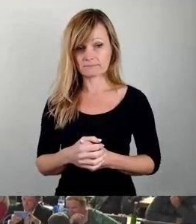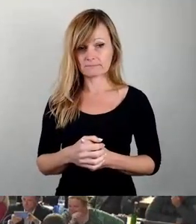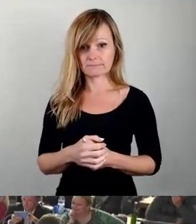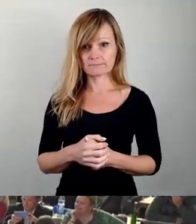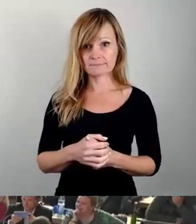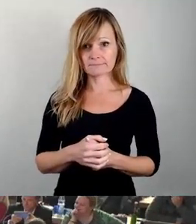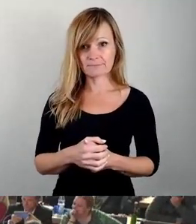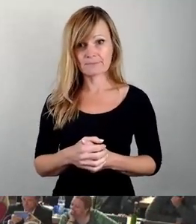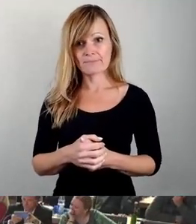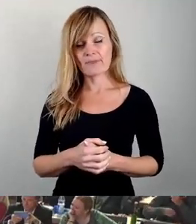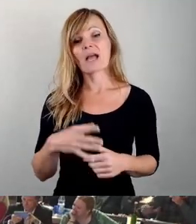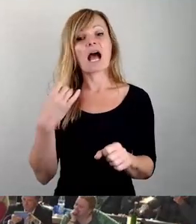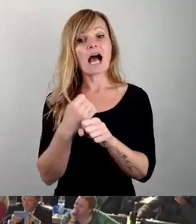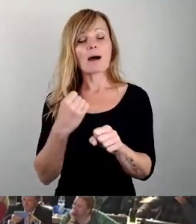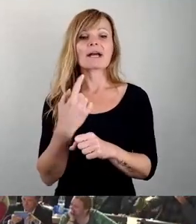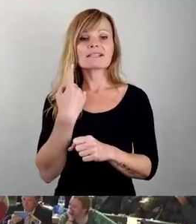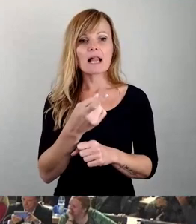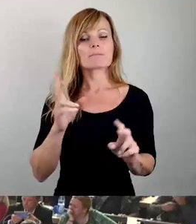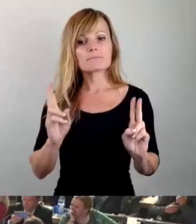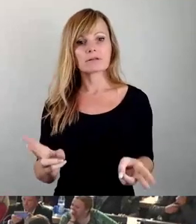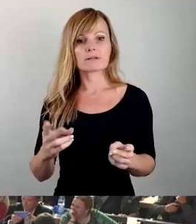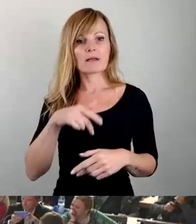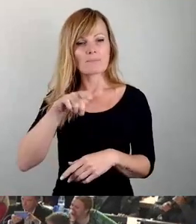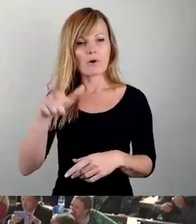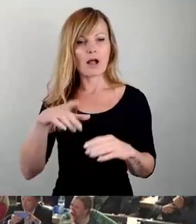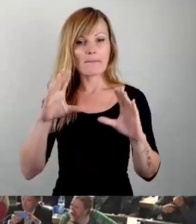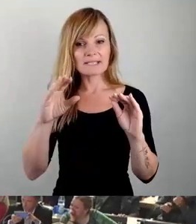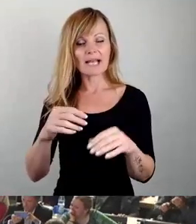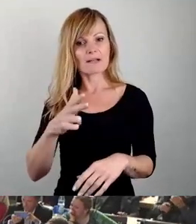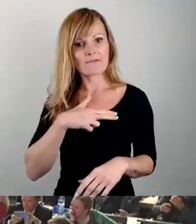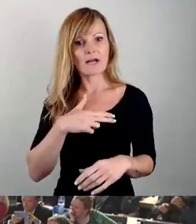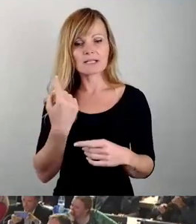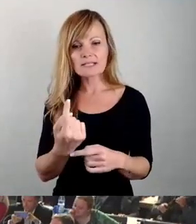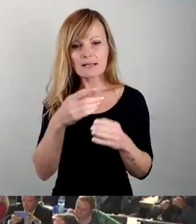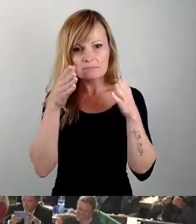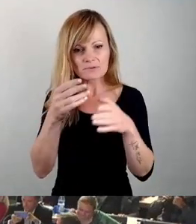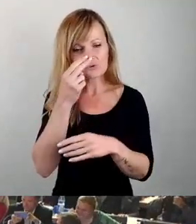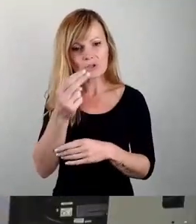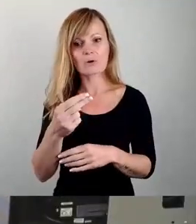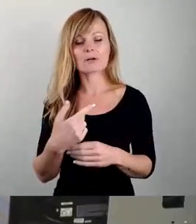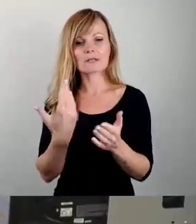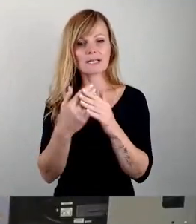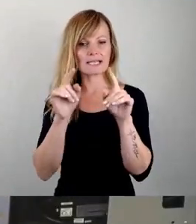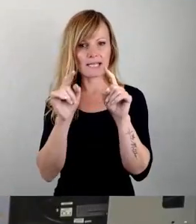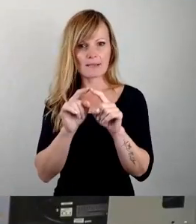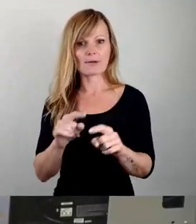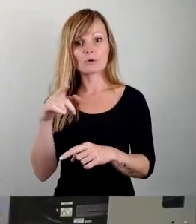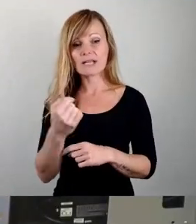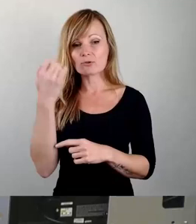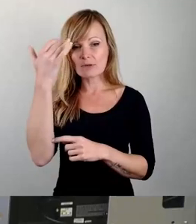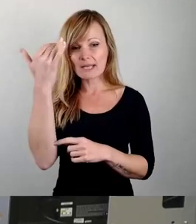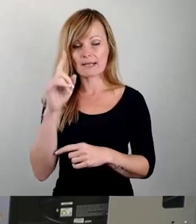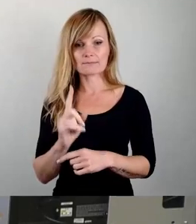sich doch mal die Arbeit zur tatsächlichen Bürgerbeteiligung, dann beschäftigen Sie sich mal mit den Themen und dann überlegen Sie doch